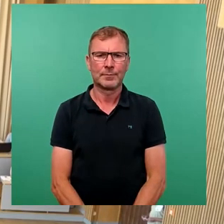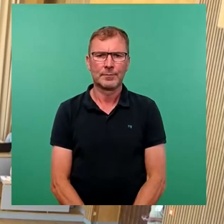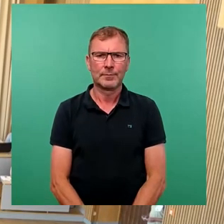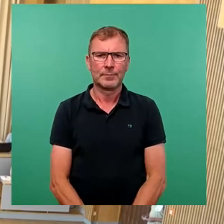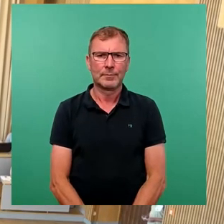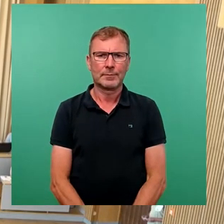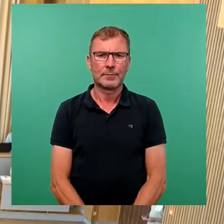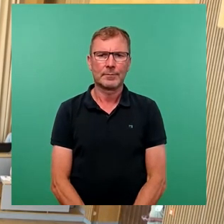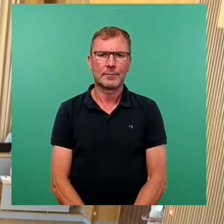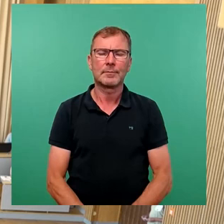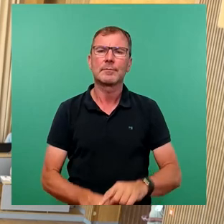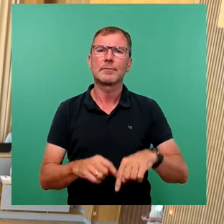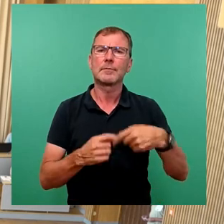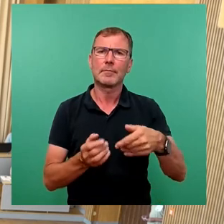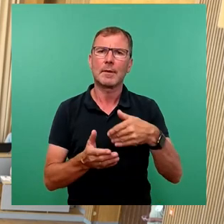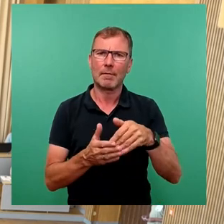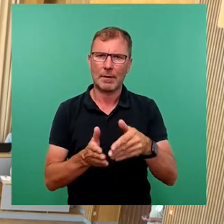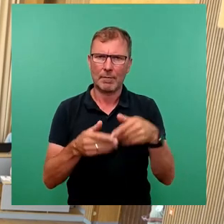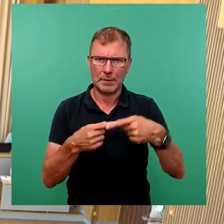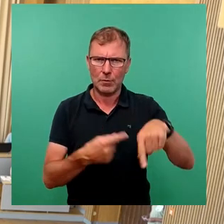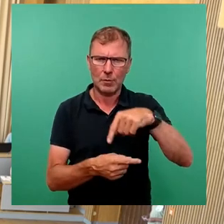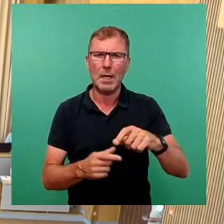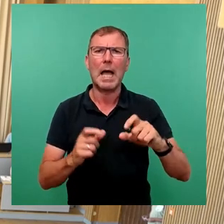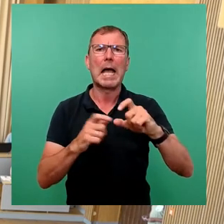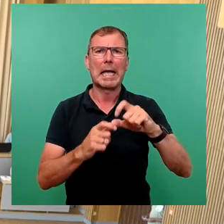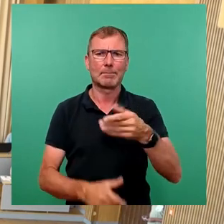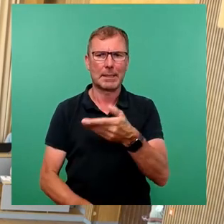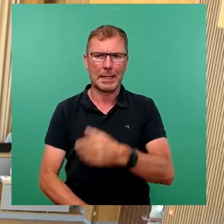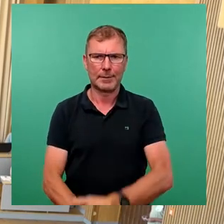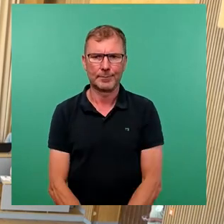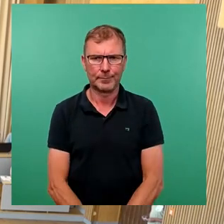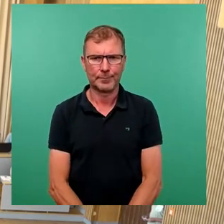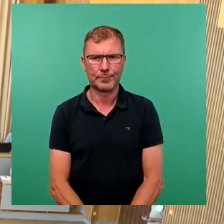Wir fahren fort in der Fraktionsrunde mit der SPD-Fraktion. Mühlbach.